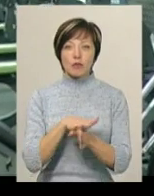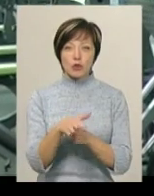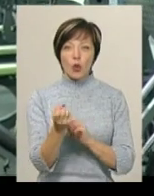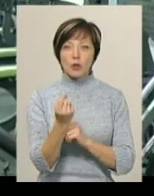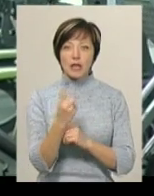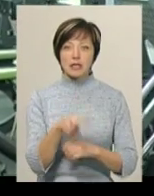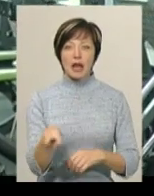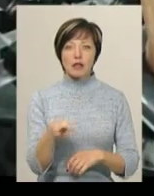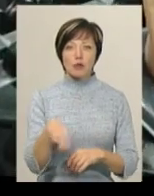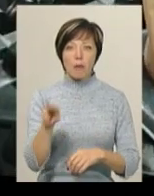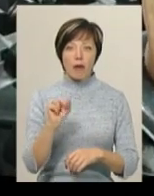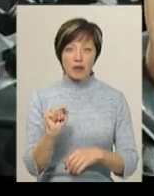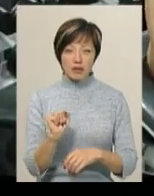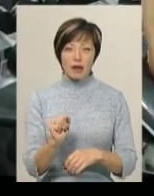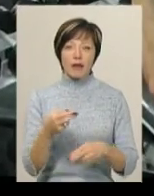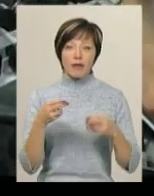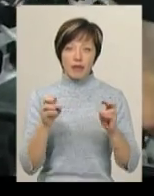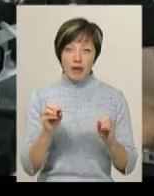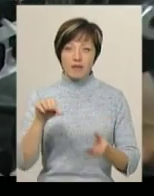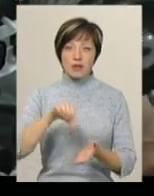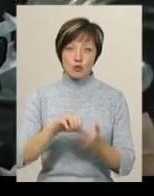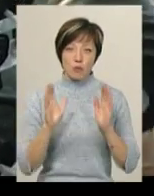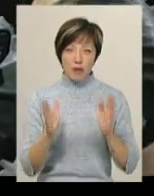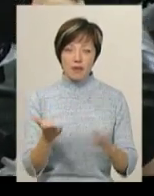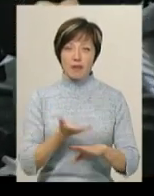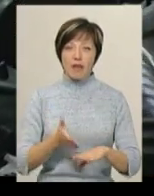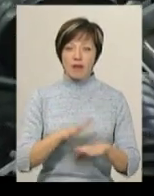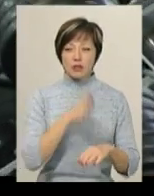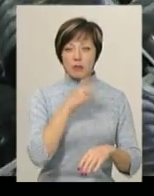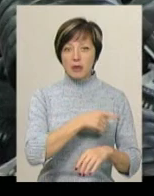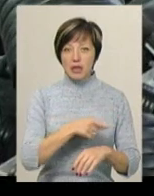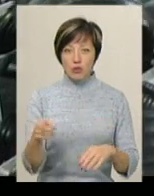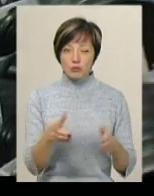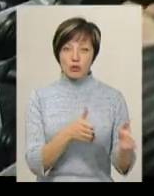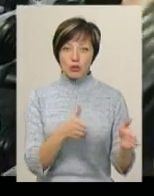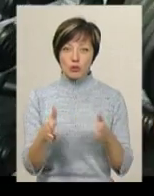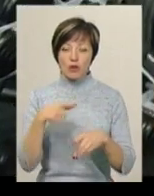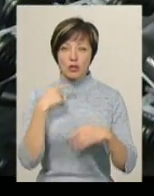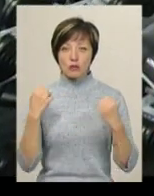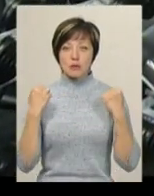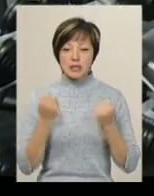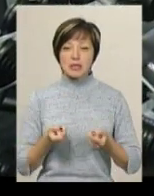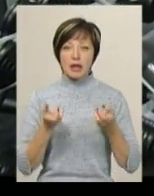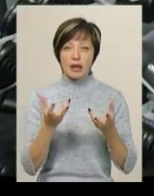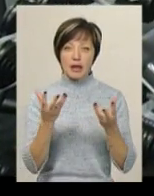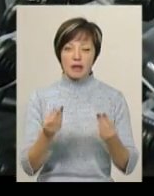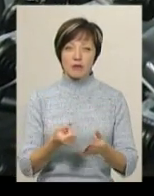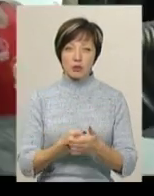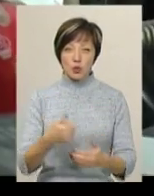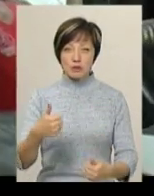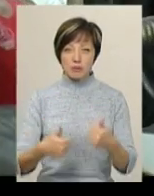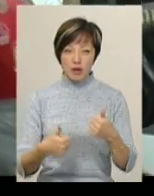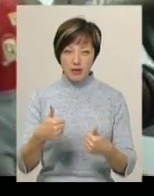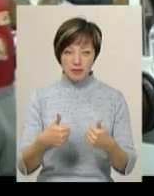11 листопада в Бельгії, де бодібілдер виступатиме. Найважчий період під час підготовки, каже спортсмен, за кілька днів до змагань. Він зветься